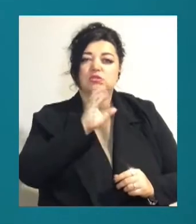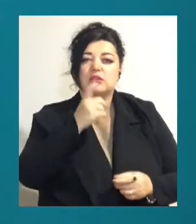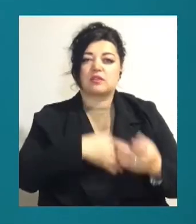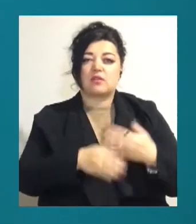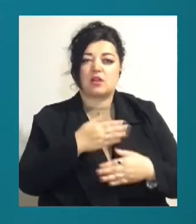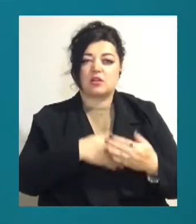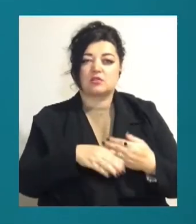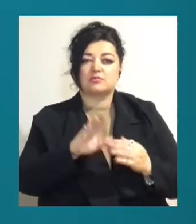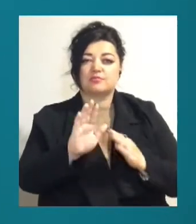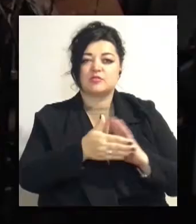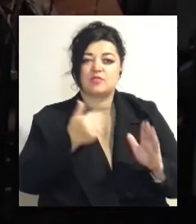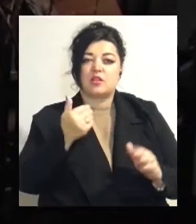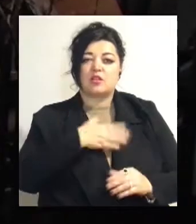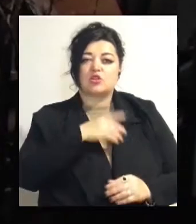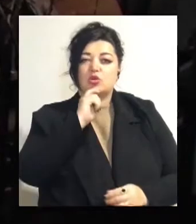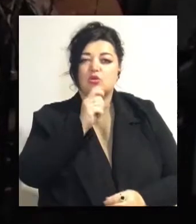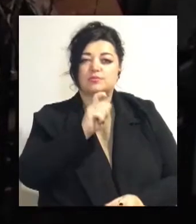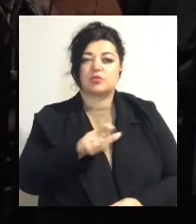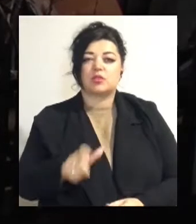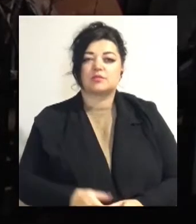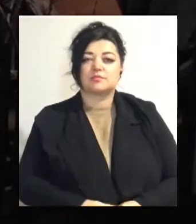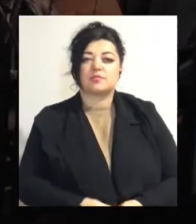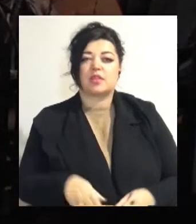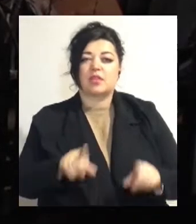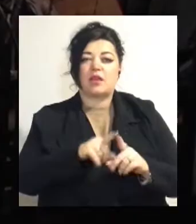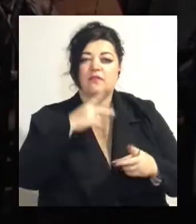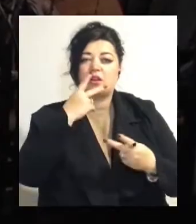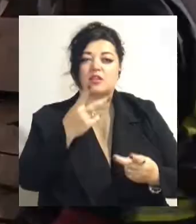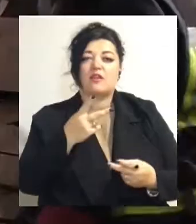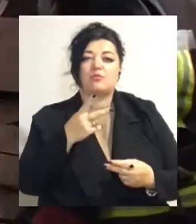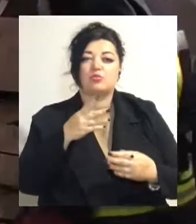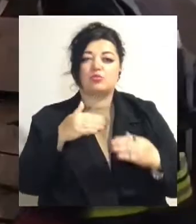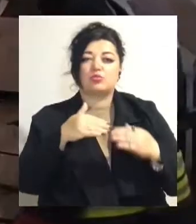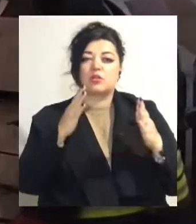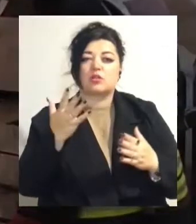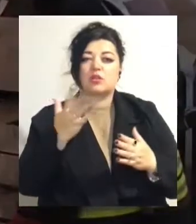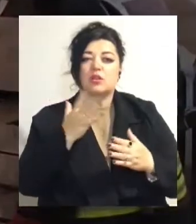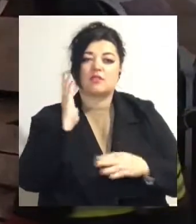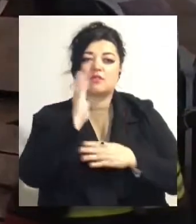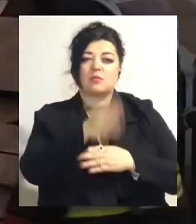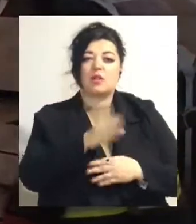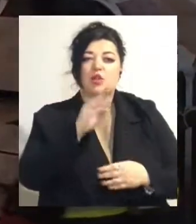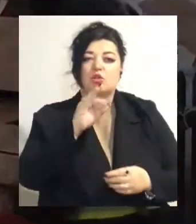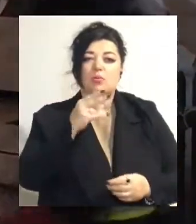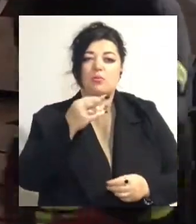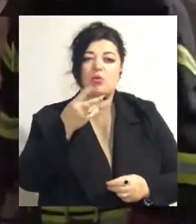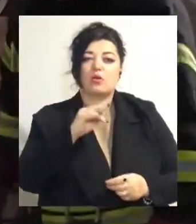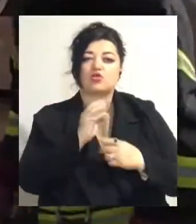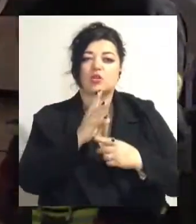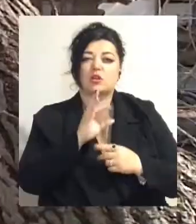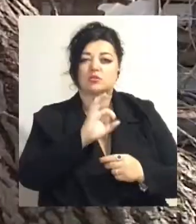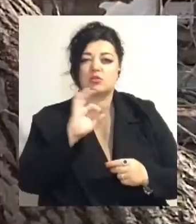подій побували наші кореспонденти. Так виглядав будинок, на який впала тополя о 14-й годині. За словами місцевих